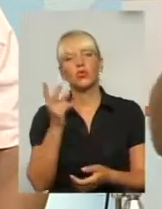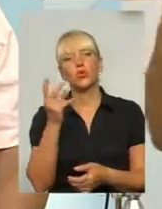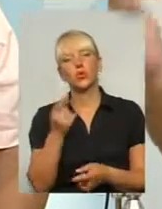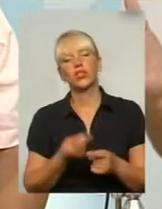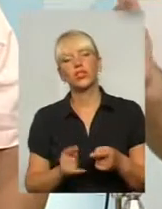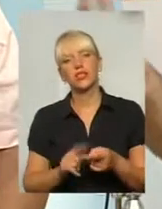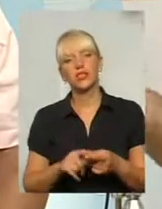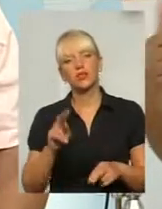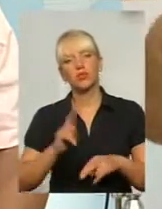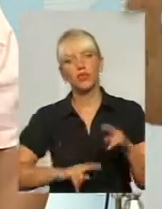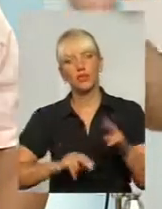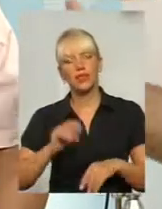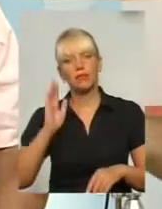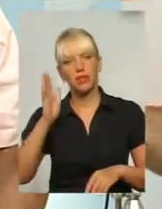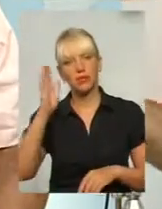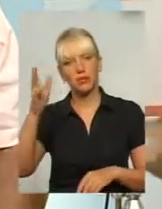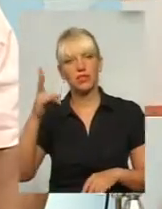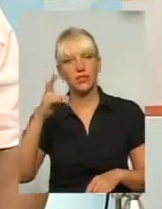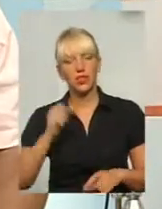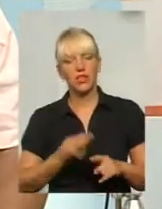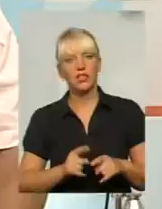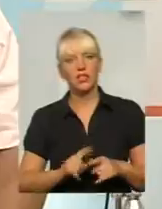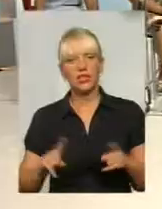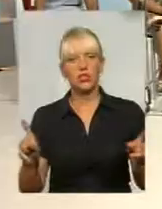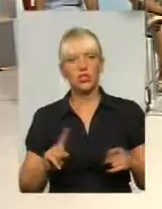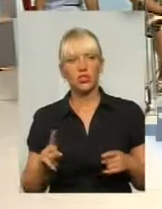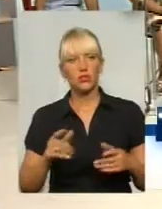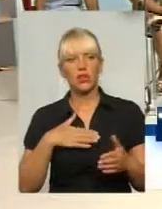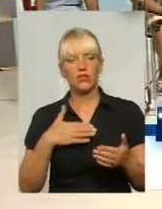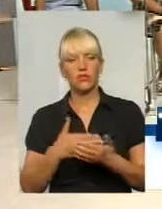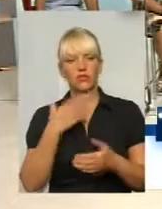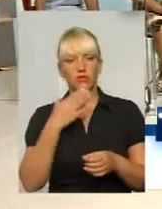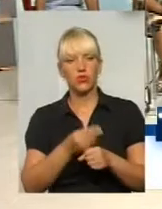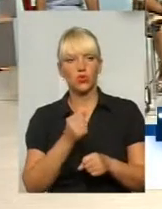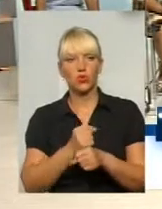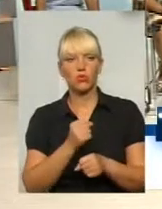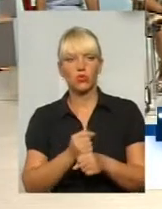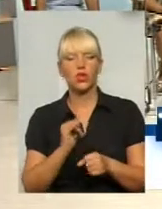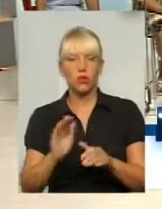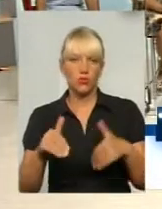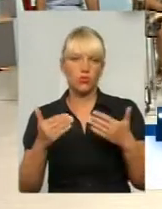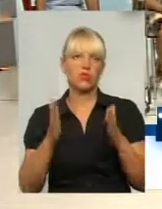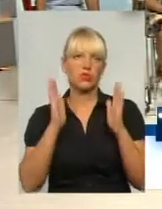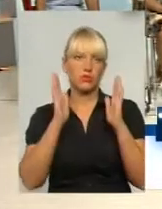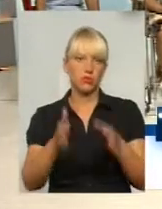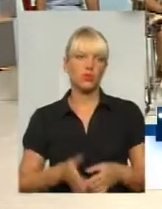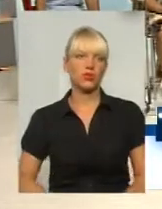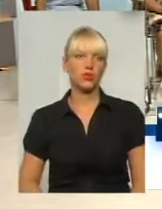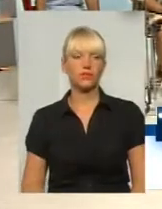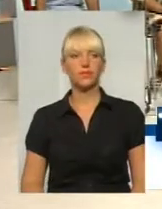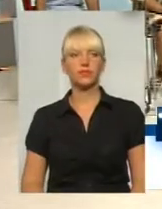черга – збудувати перспективу на те, щоб ми активізували свою роботу. Прошу ваш коментар.